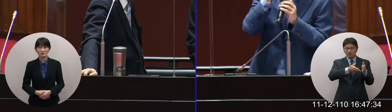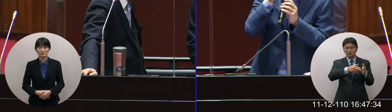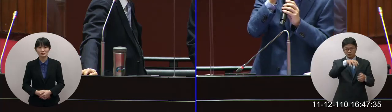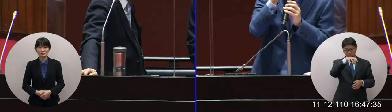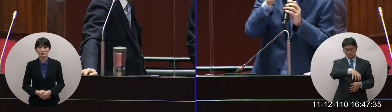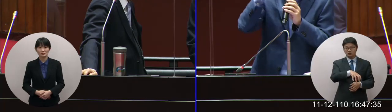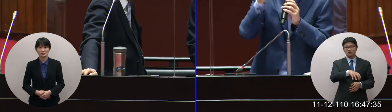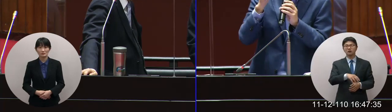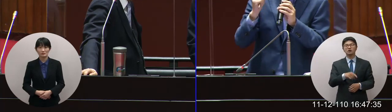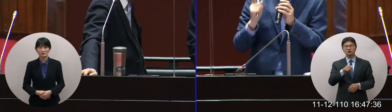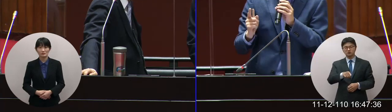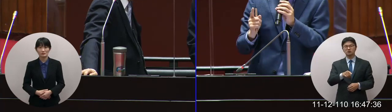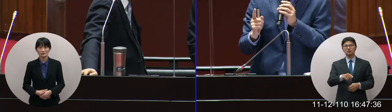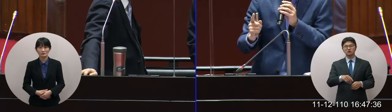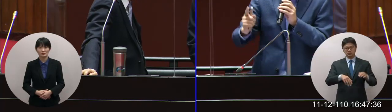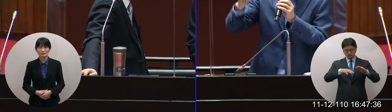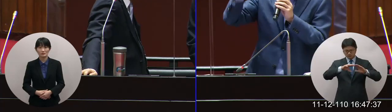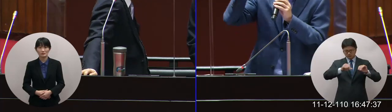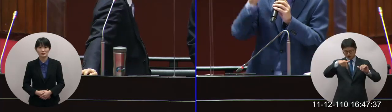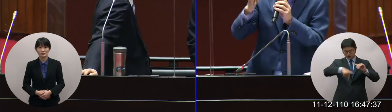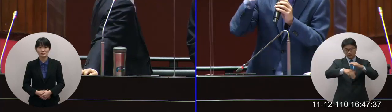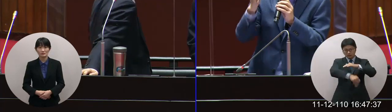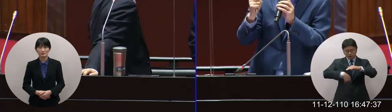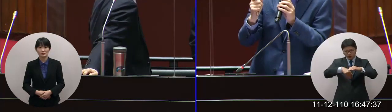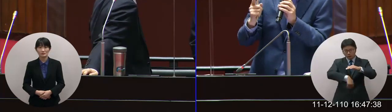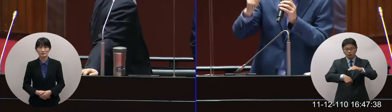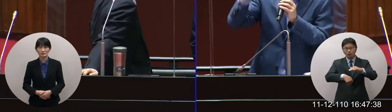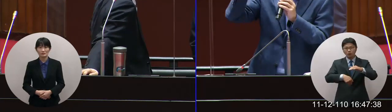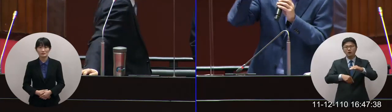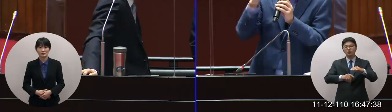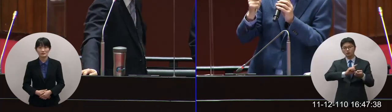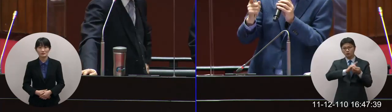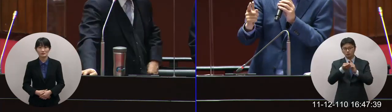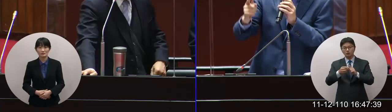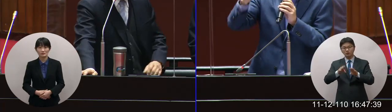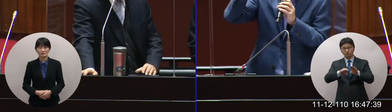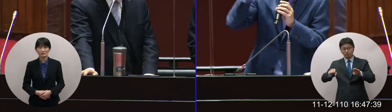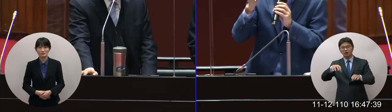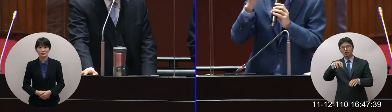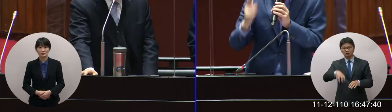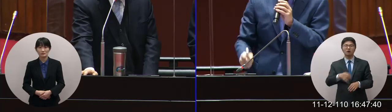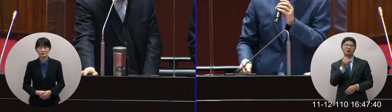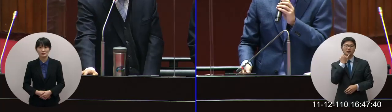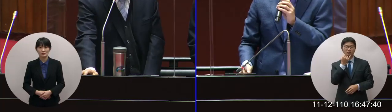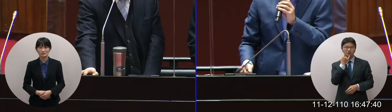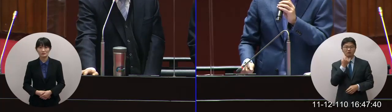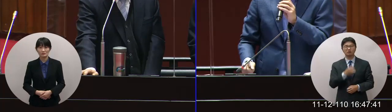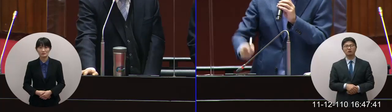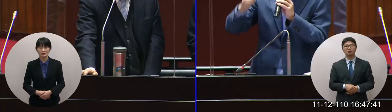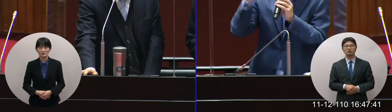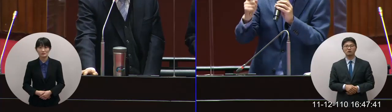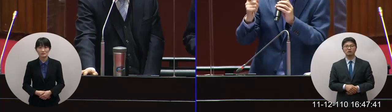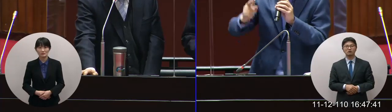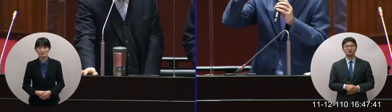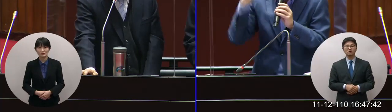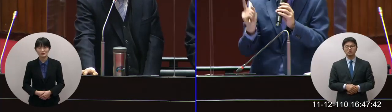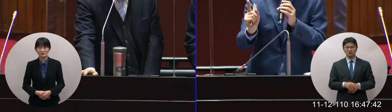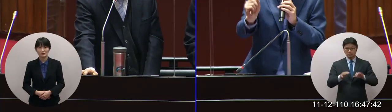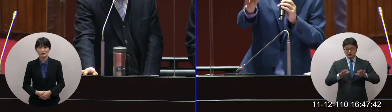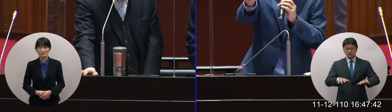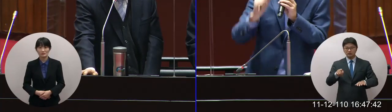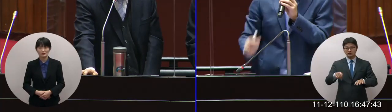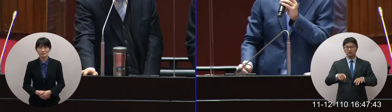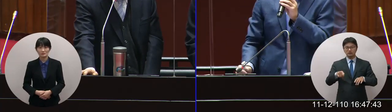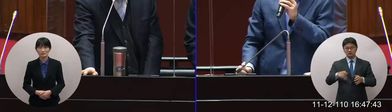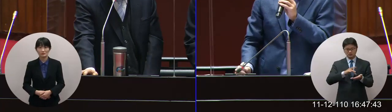他第二期停車場下挖的空間是一個城市發展到鬧局的時候是一個最後的機會你把這一次一